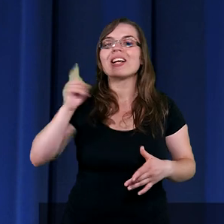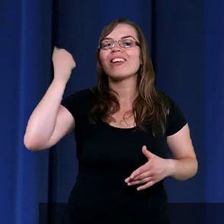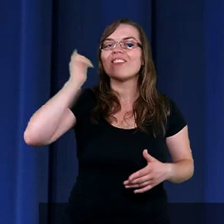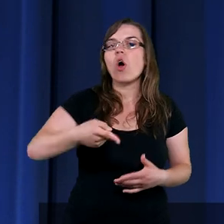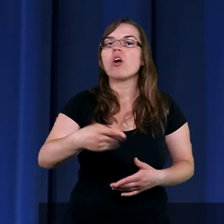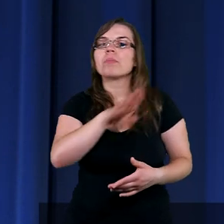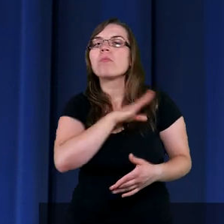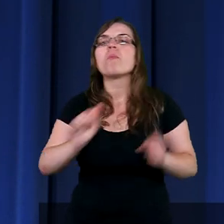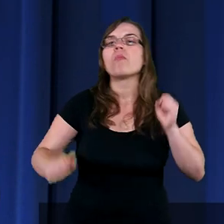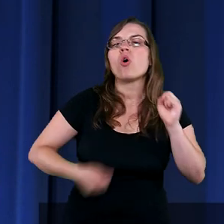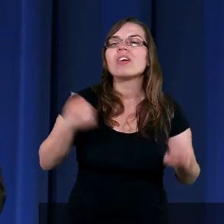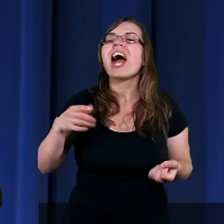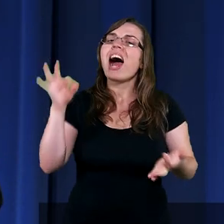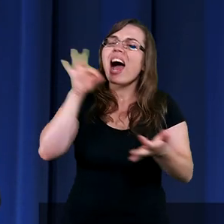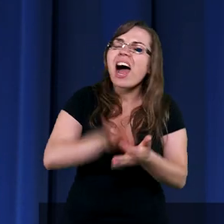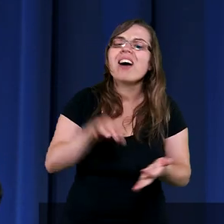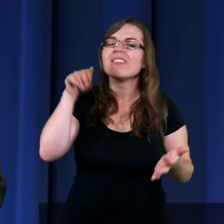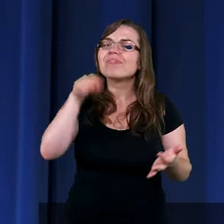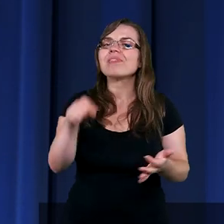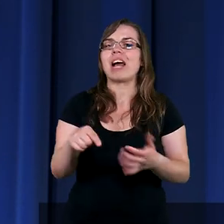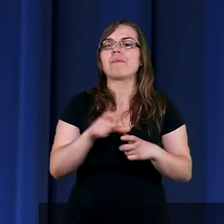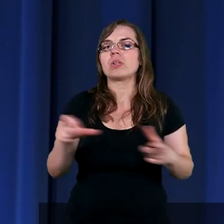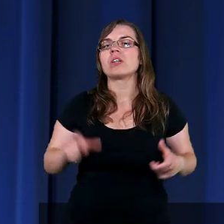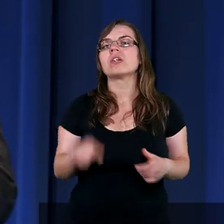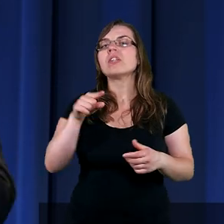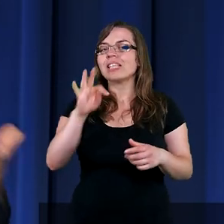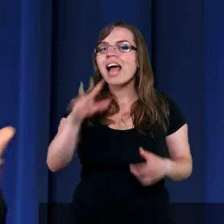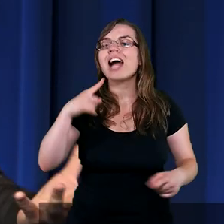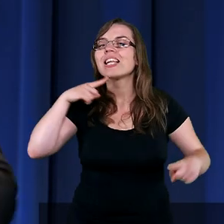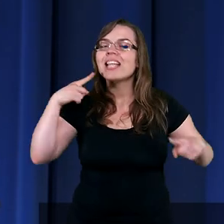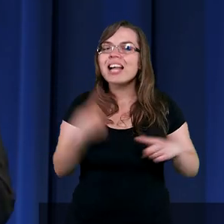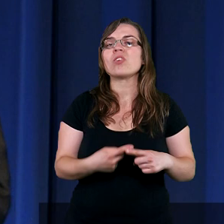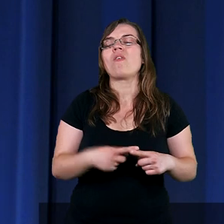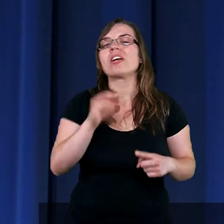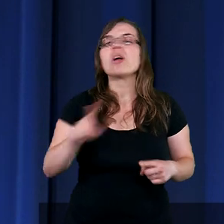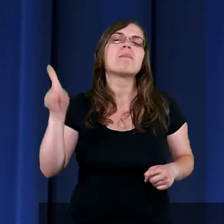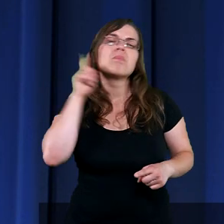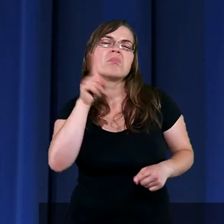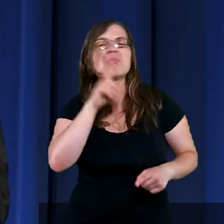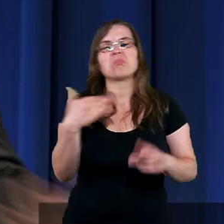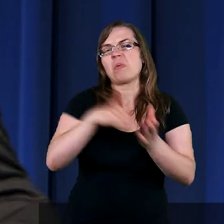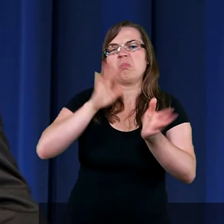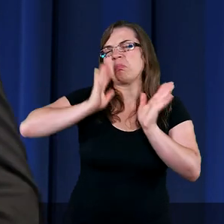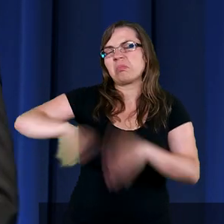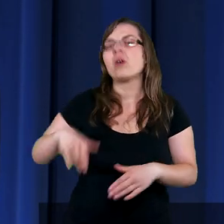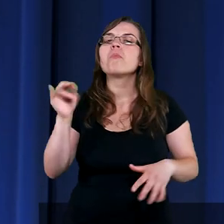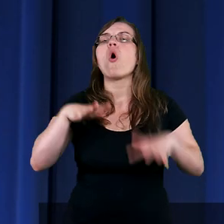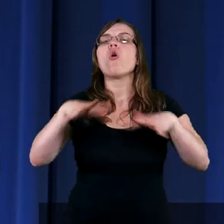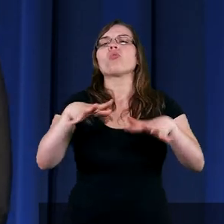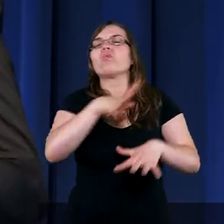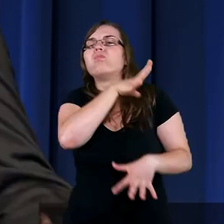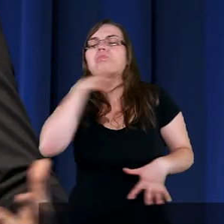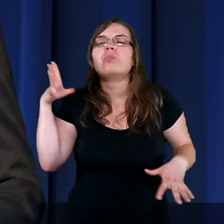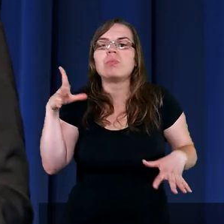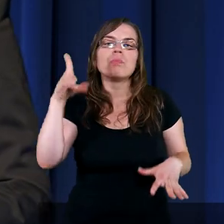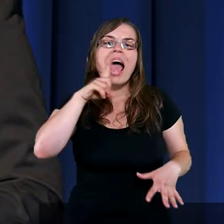ponieważ akurat tak zdecydowano, że chłopcy nie są potrzebni, bo jest ich za dużo w kraju,